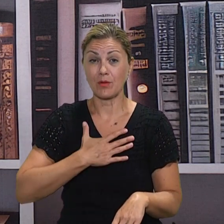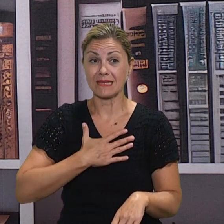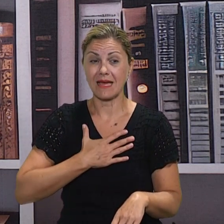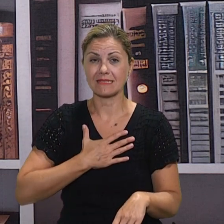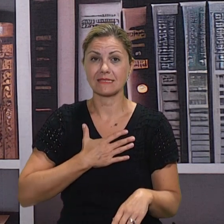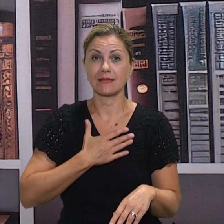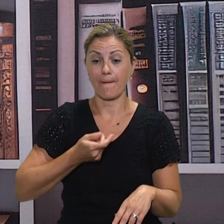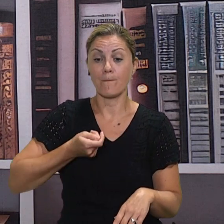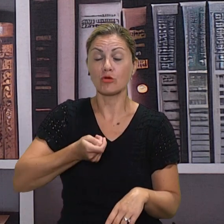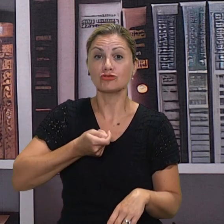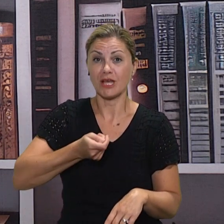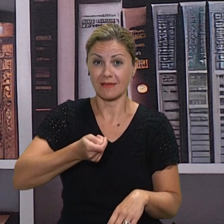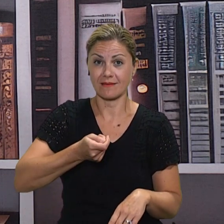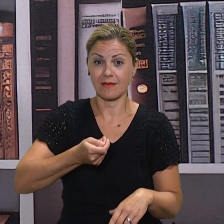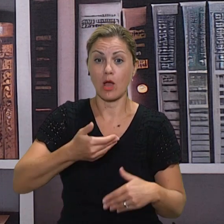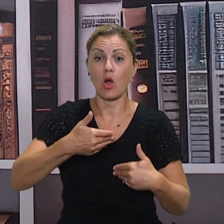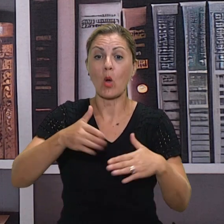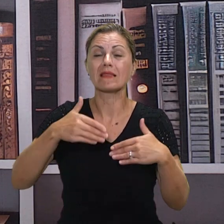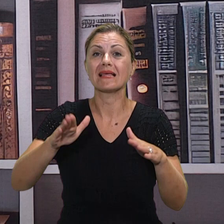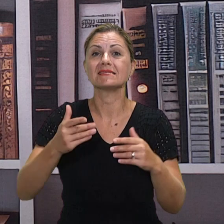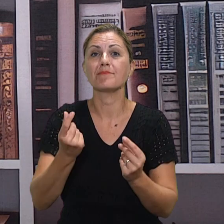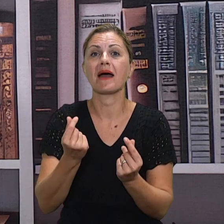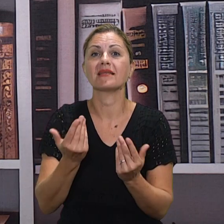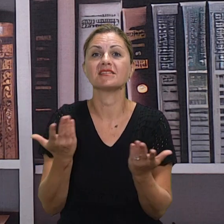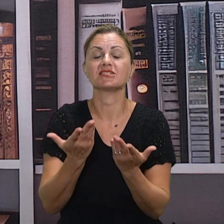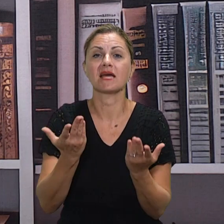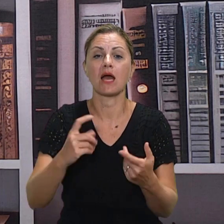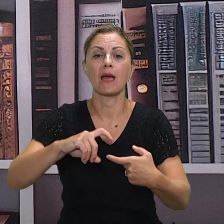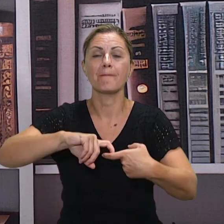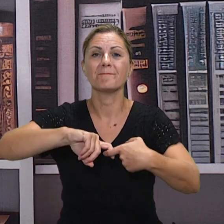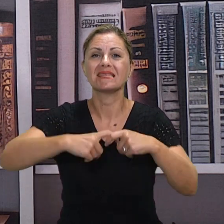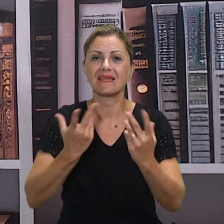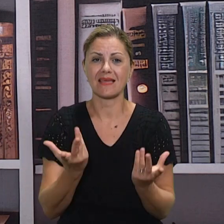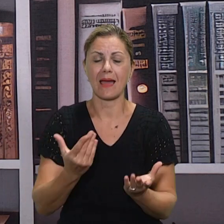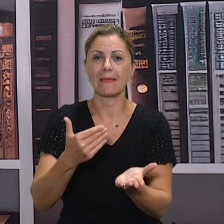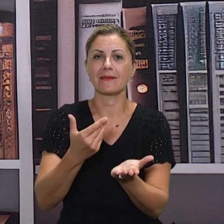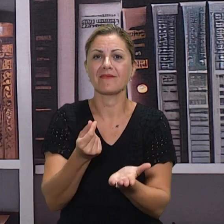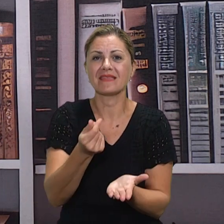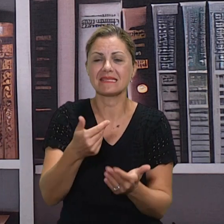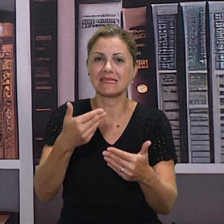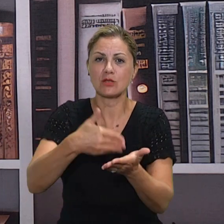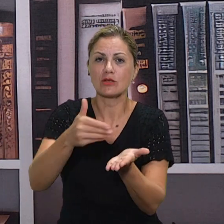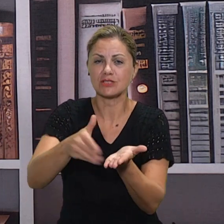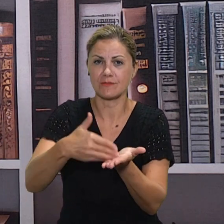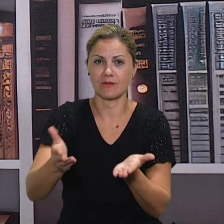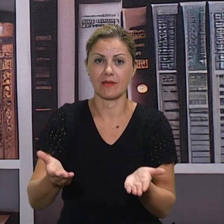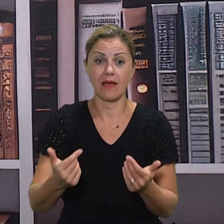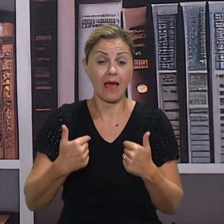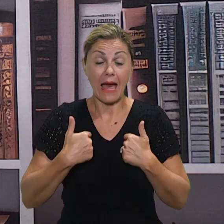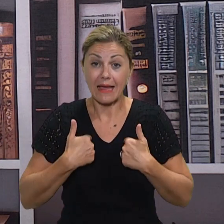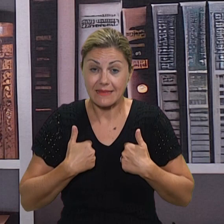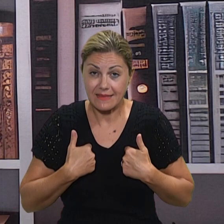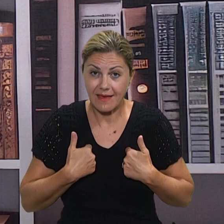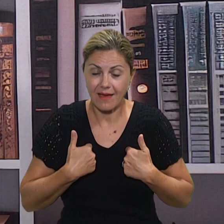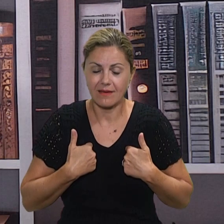osobnog budžeta materijali za razred, uređivanje razreda, prikupljanje materijala. Međutim, ja sam u istinu